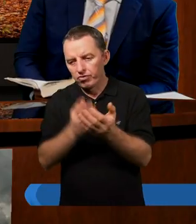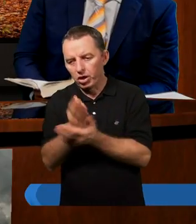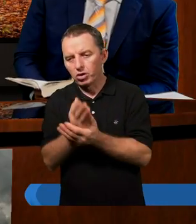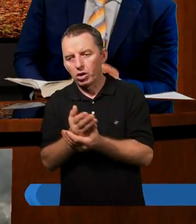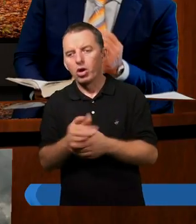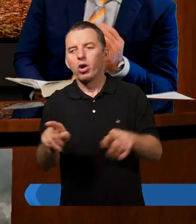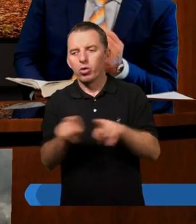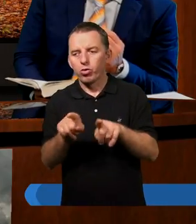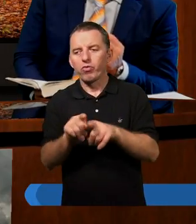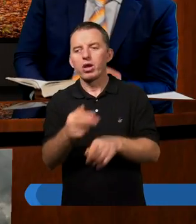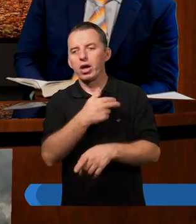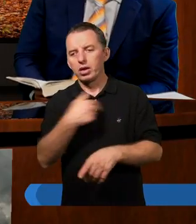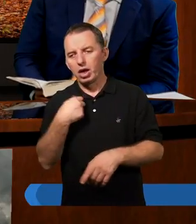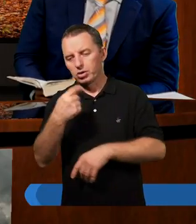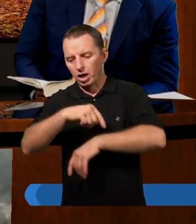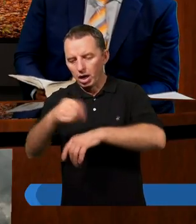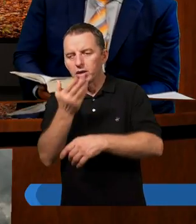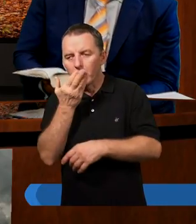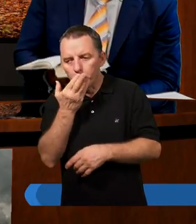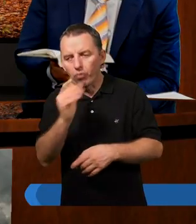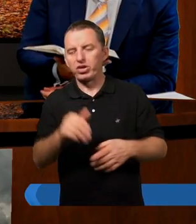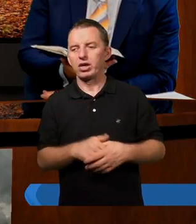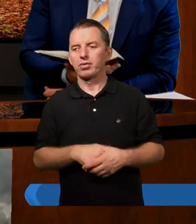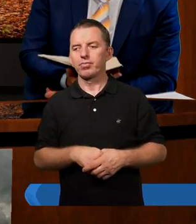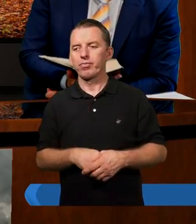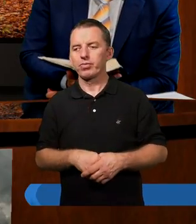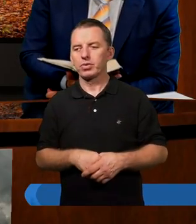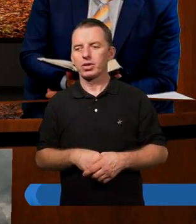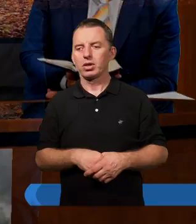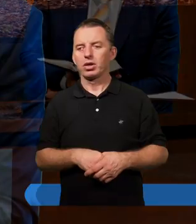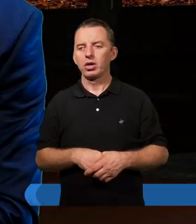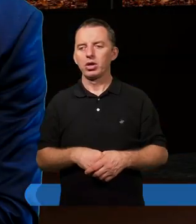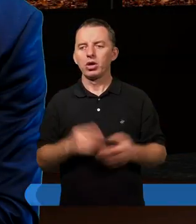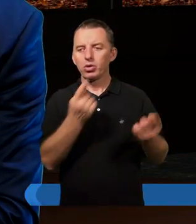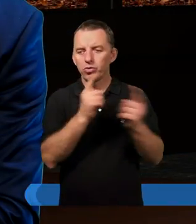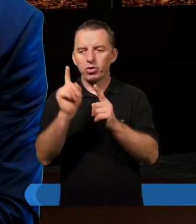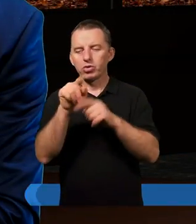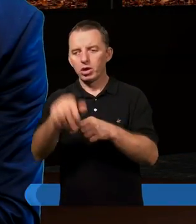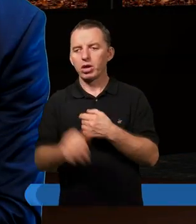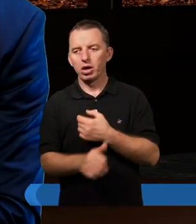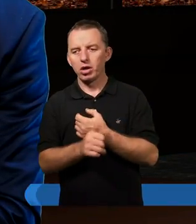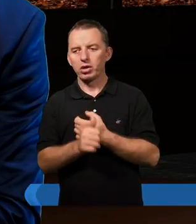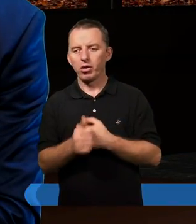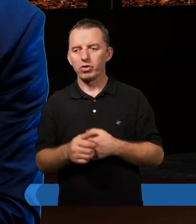To również nasza lekcja mówi. Proszę bardzo. Będę tutaj zwrócił aspekt na